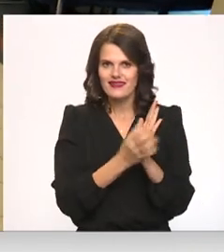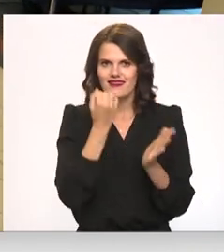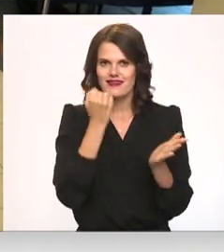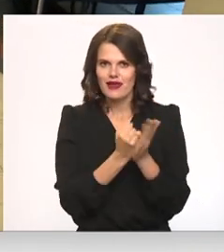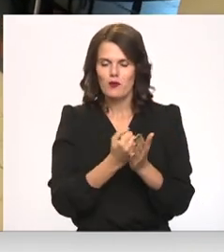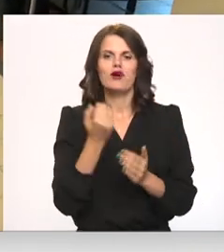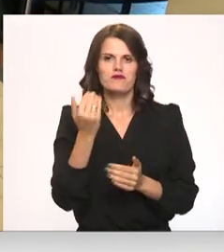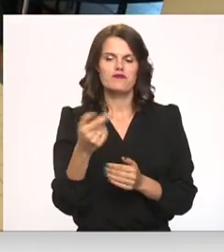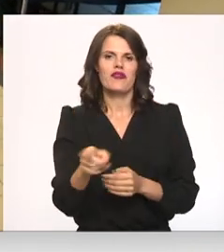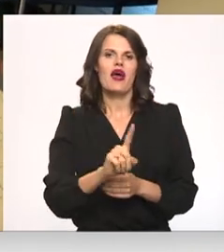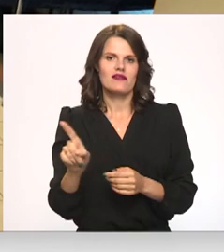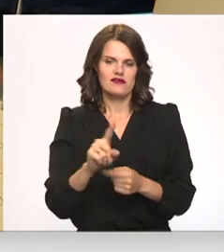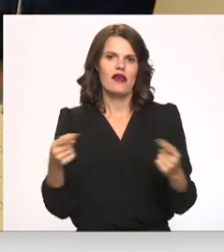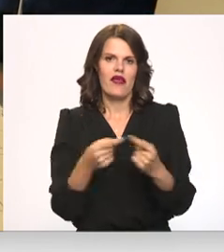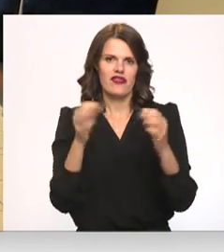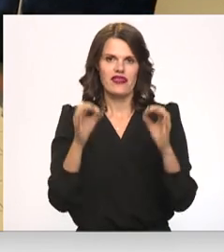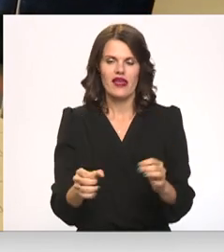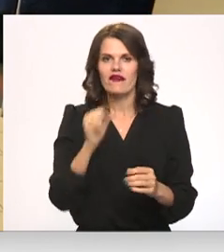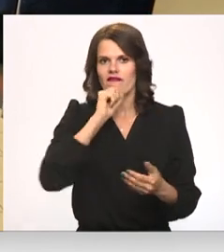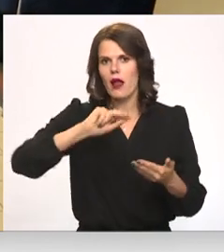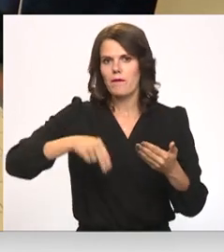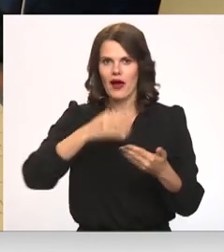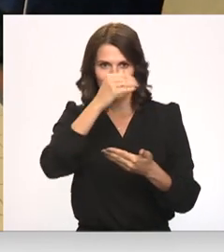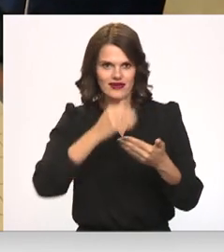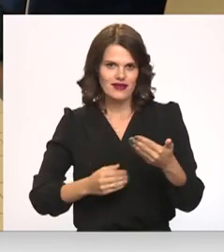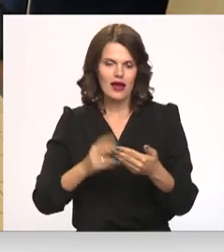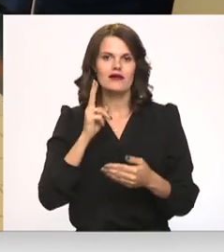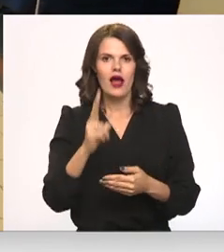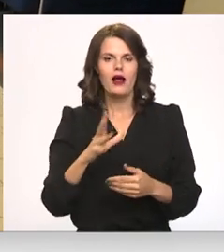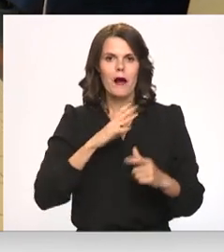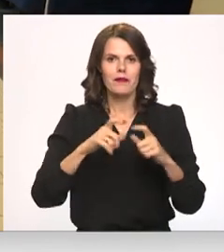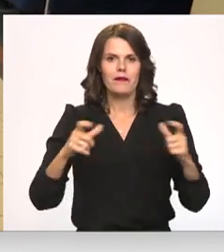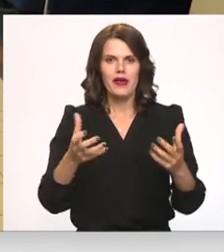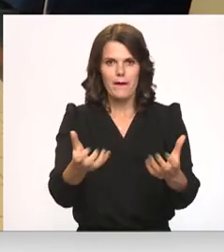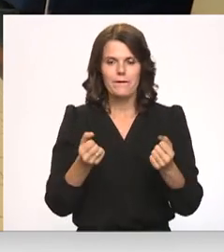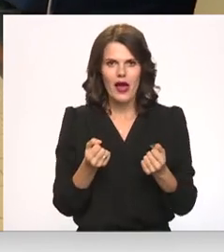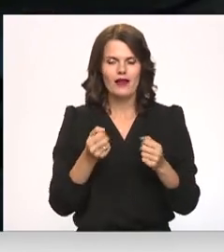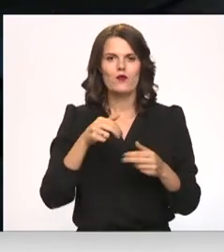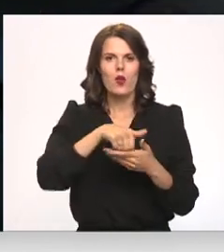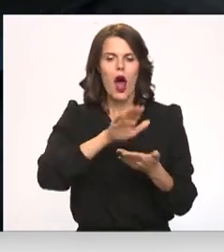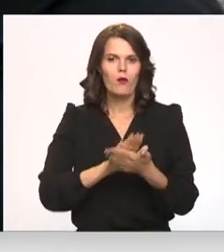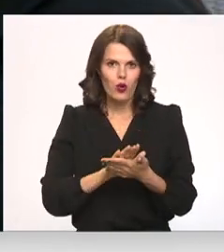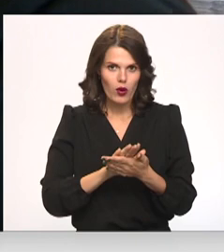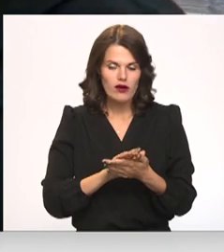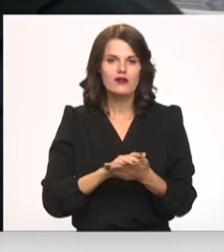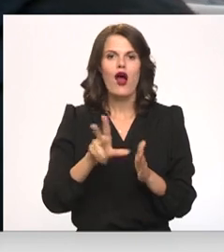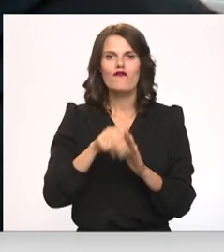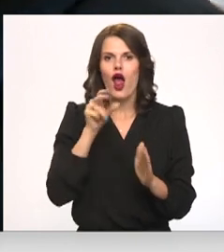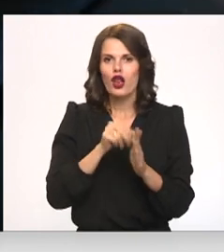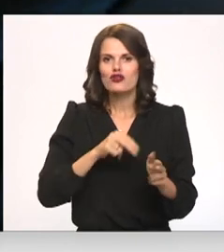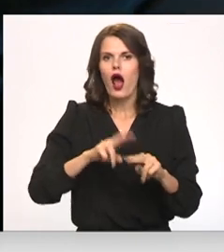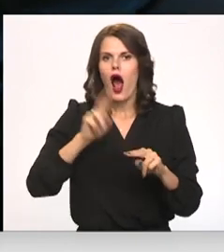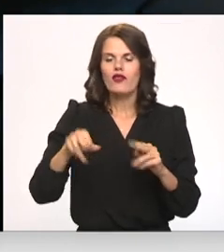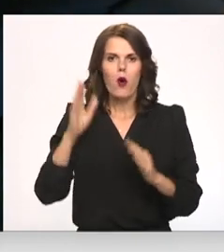derīga. Vēlētājiem arī būs jāprakstās balsotāju sarakstā par vēlēšanu biļetenu un aploksnes saņemšanu. Vēlēšanas ļauts balsot